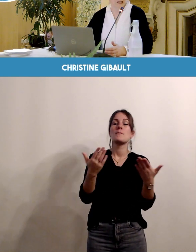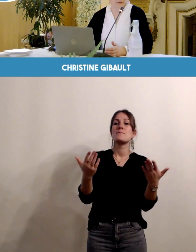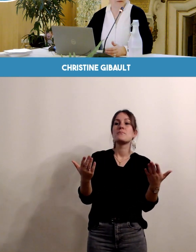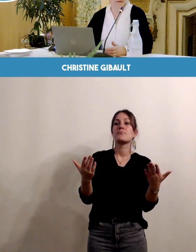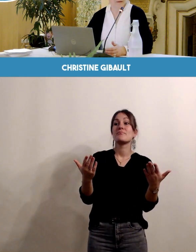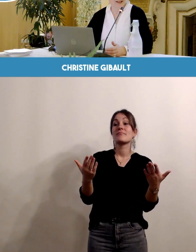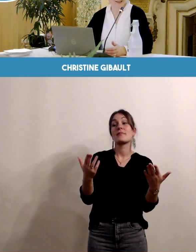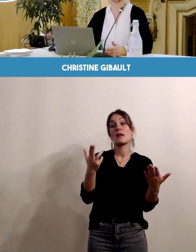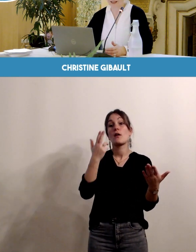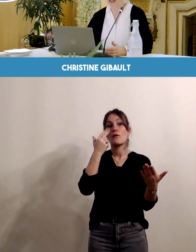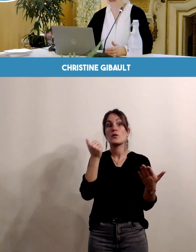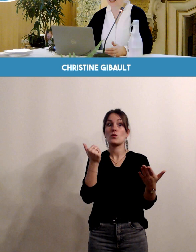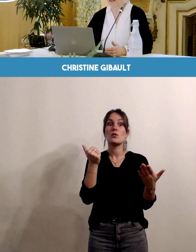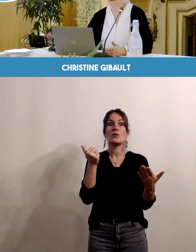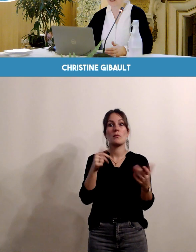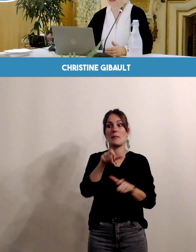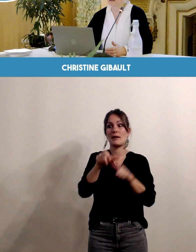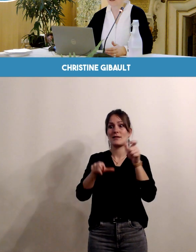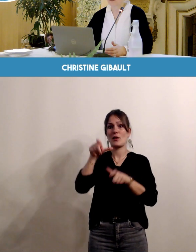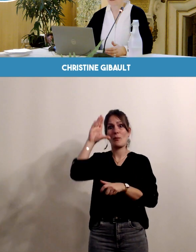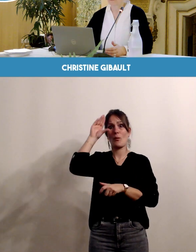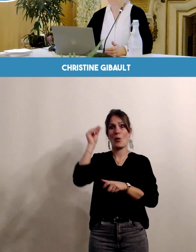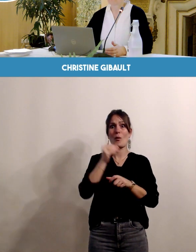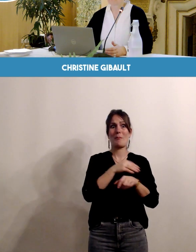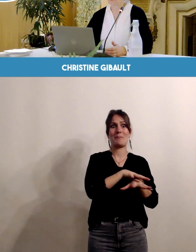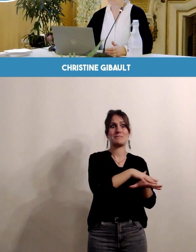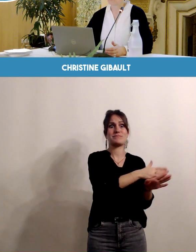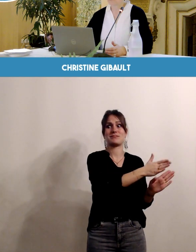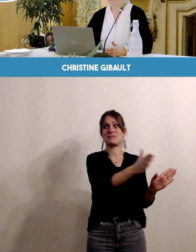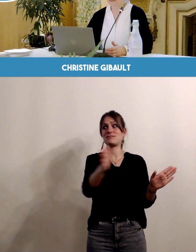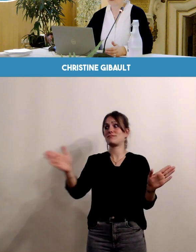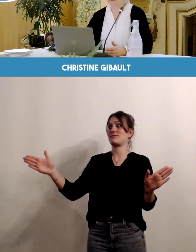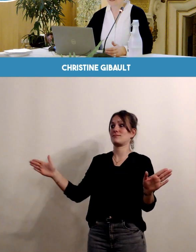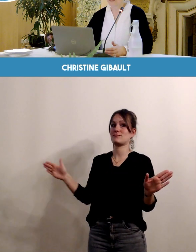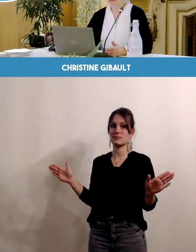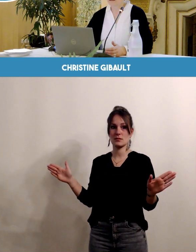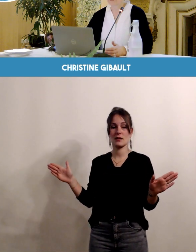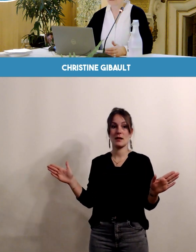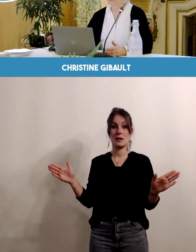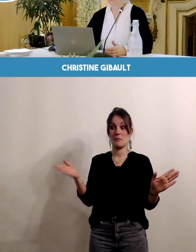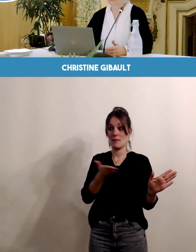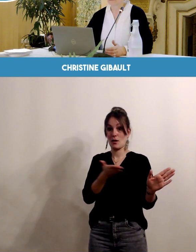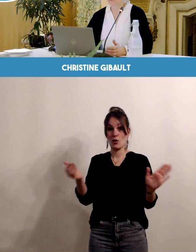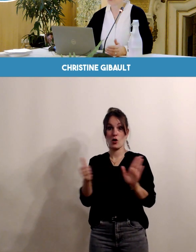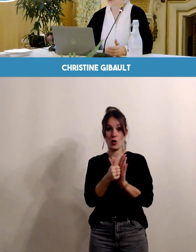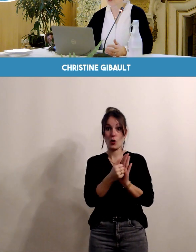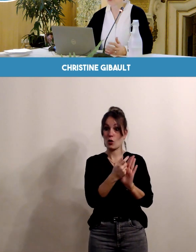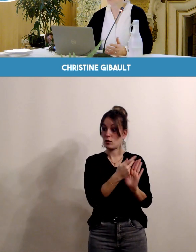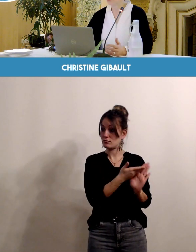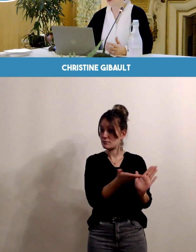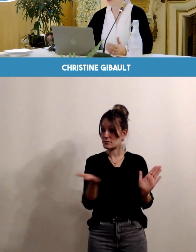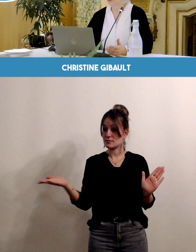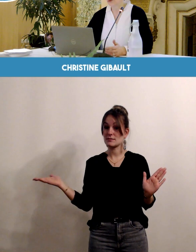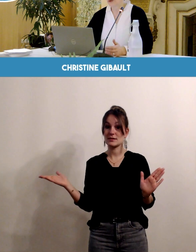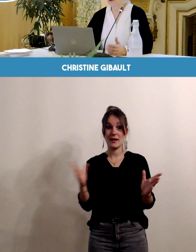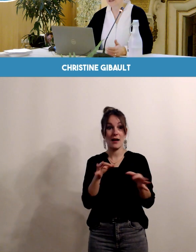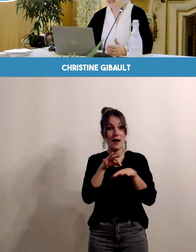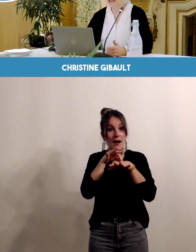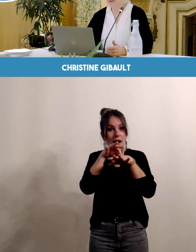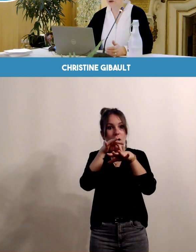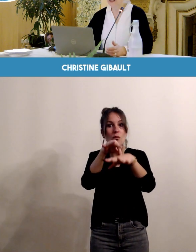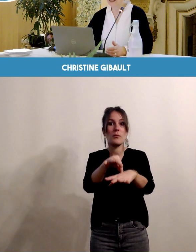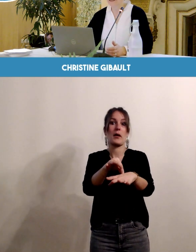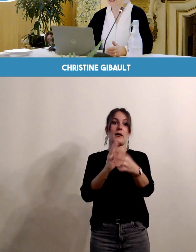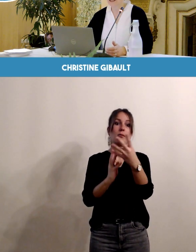compris, qui est vaste et diversifiée et de mieux vous accompagner autour de la